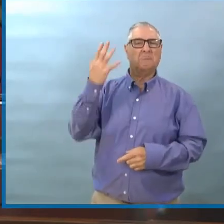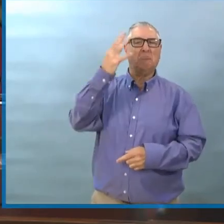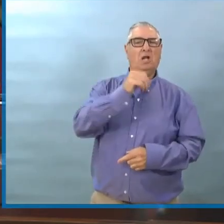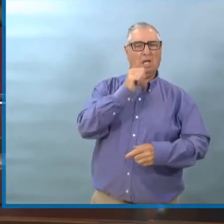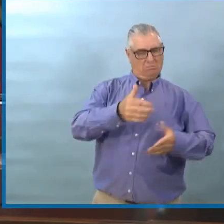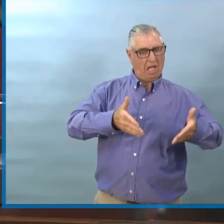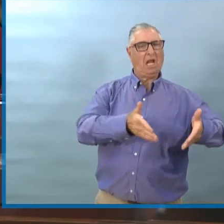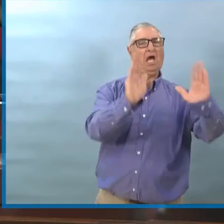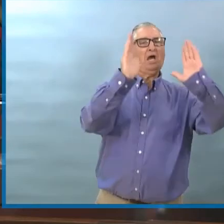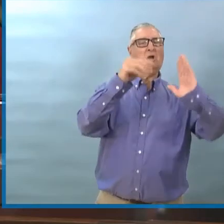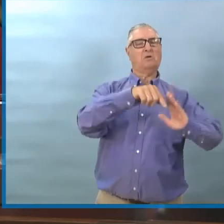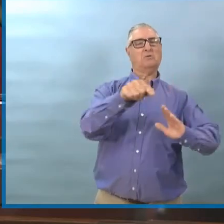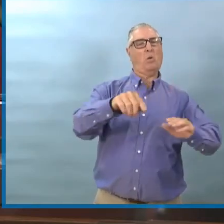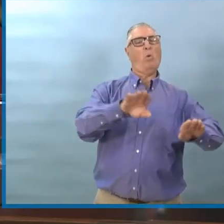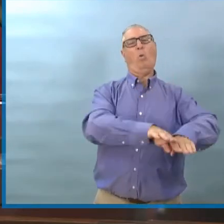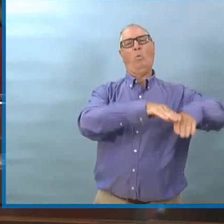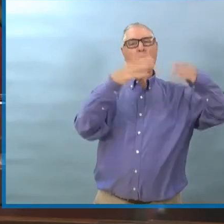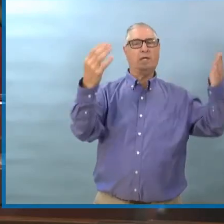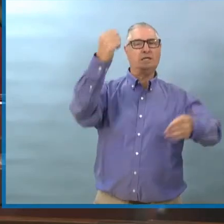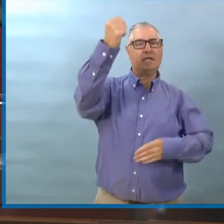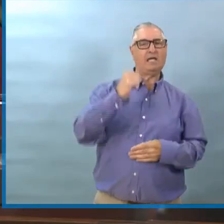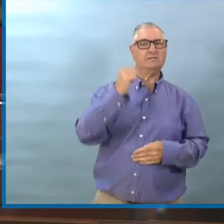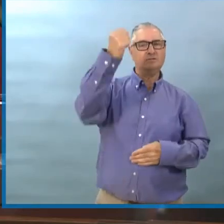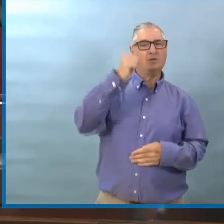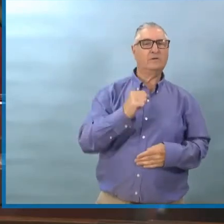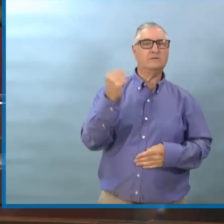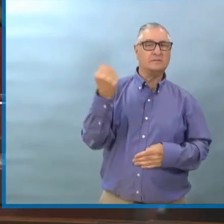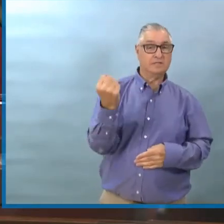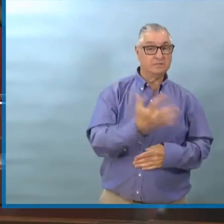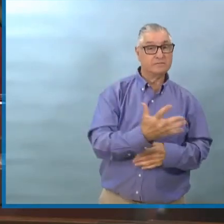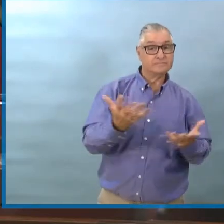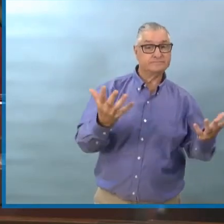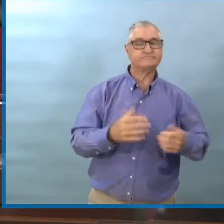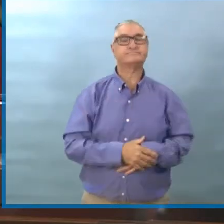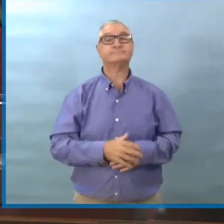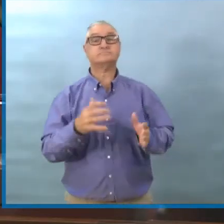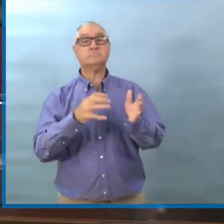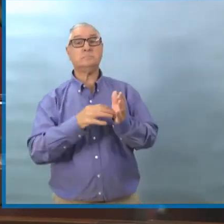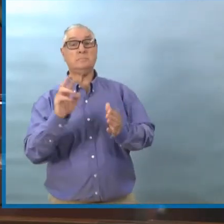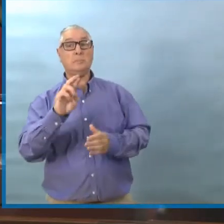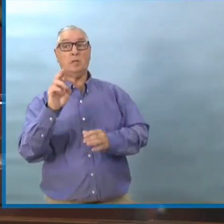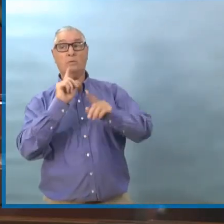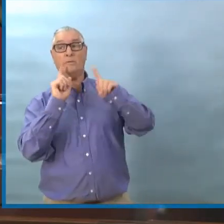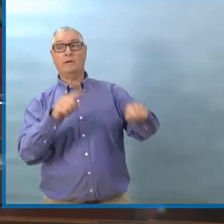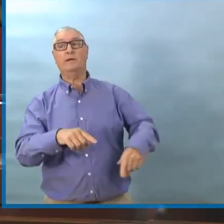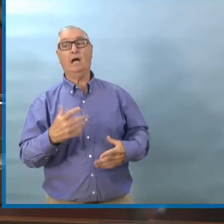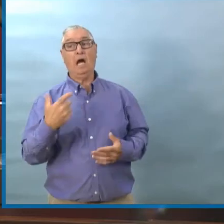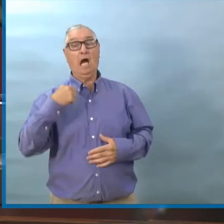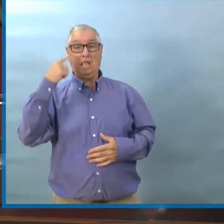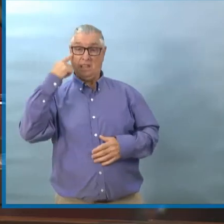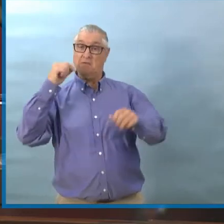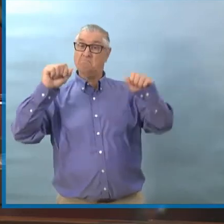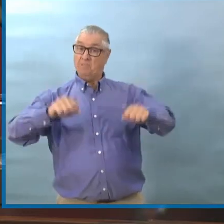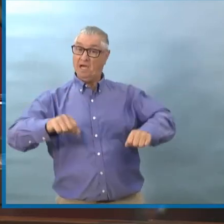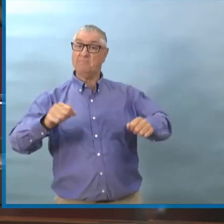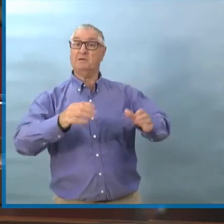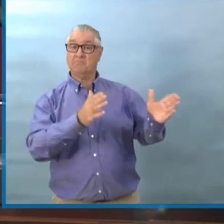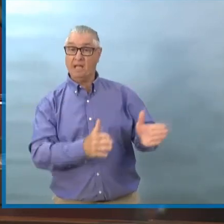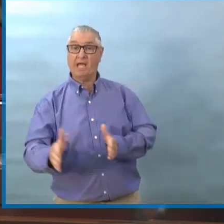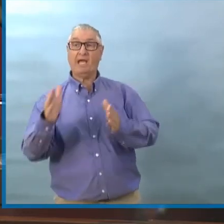Je pense qu'il y a des opportunités. On peut mettre en place des plans, les examiner.